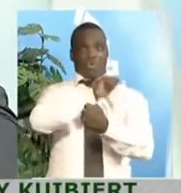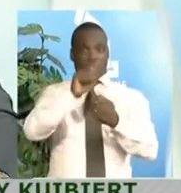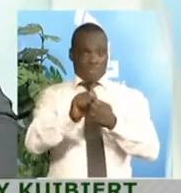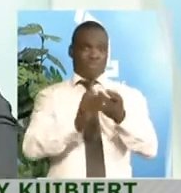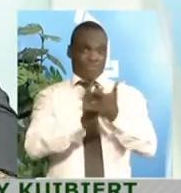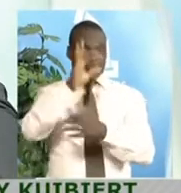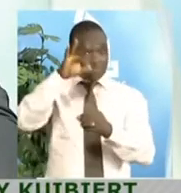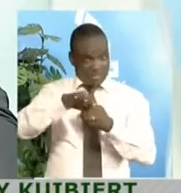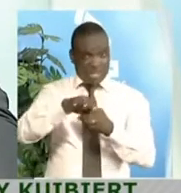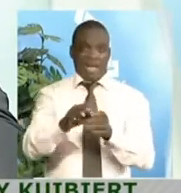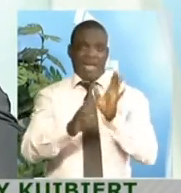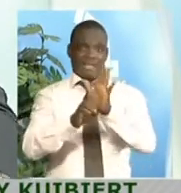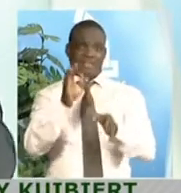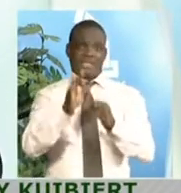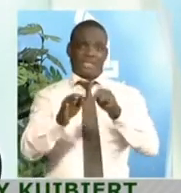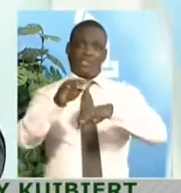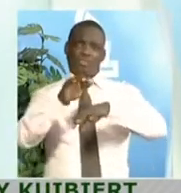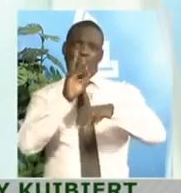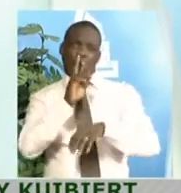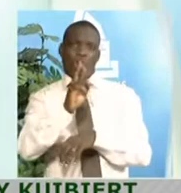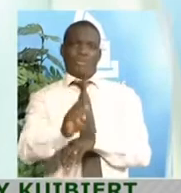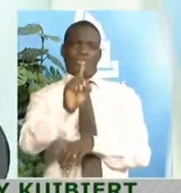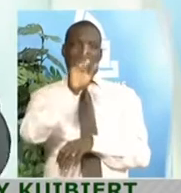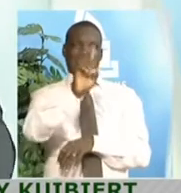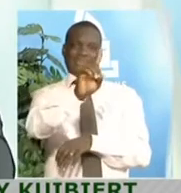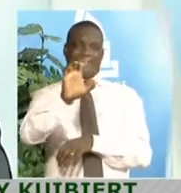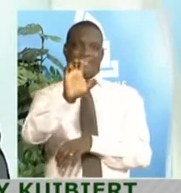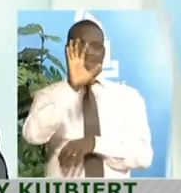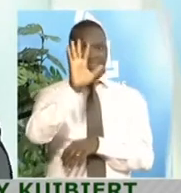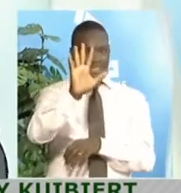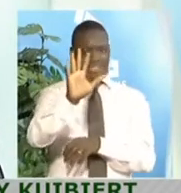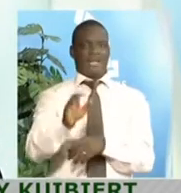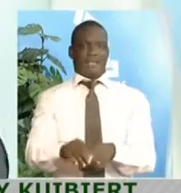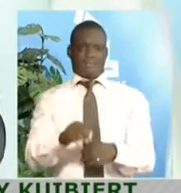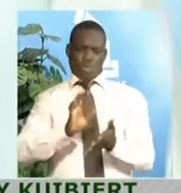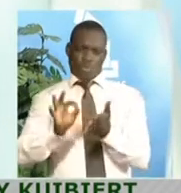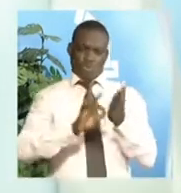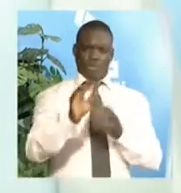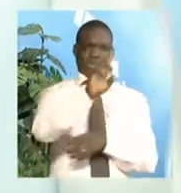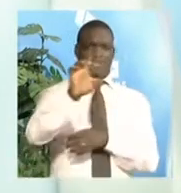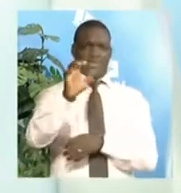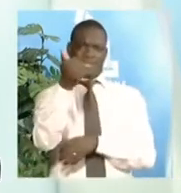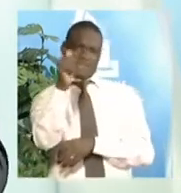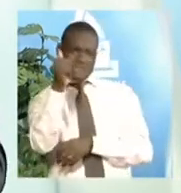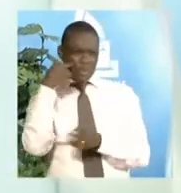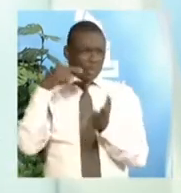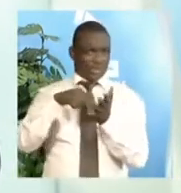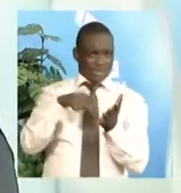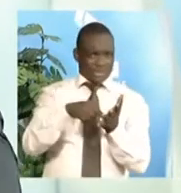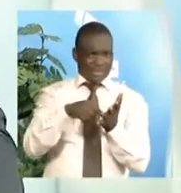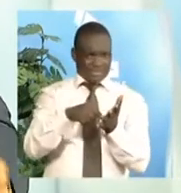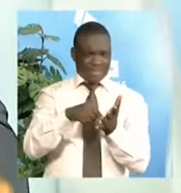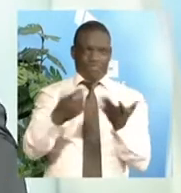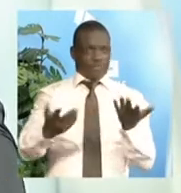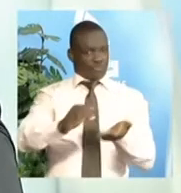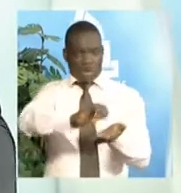105 dans ce bureau inscrit et qu'on trouve 110, il y en a 5 de plus. Immédiatement, on sort 5 bulletins pour que cela soit